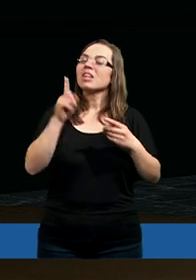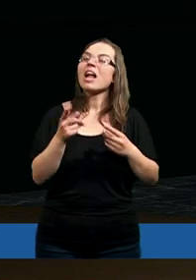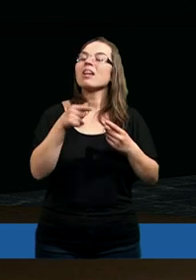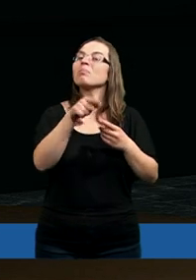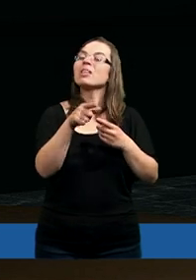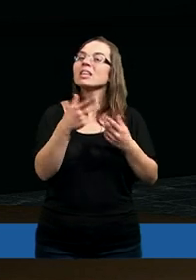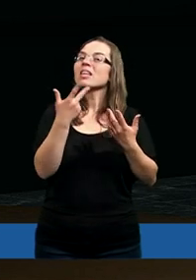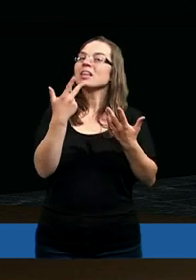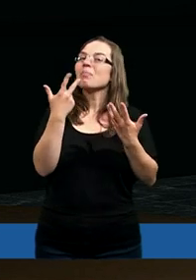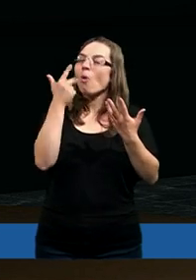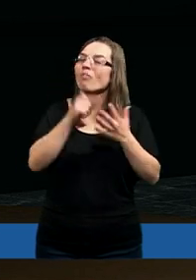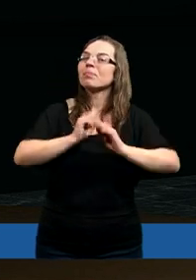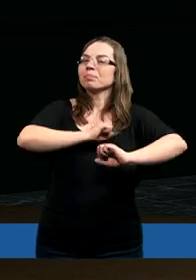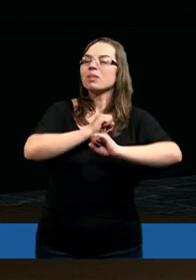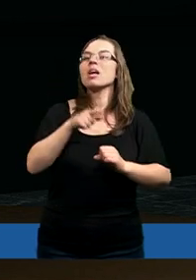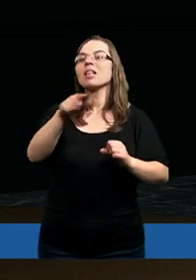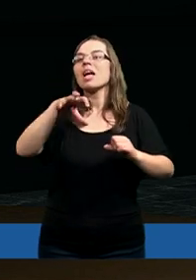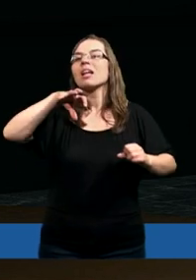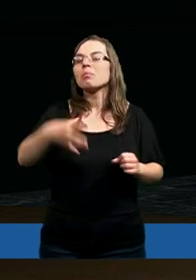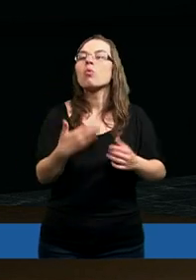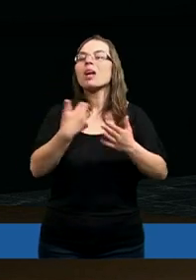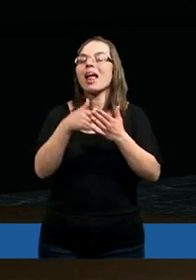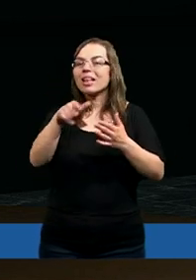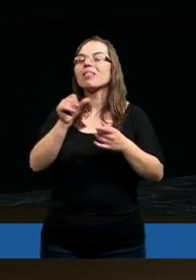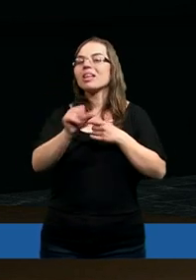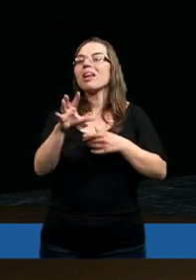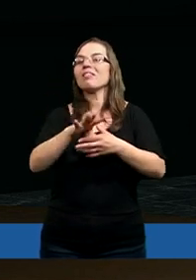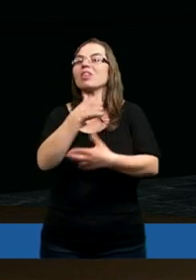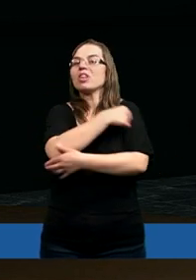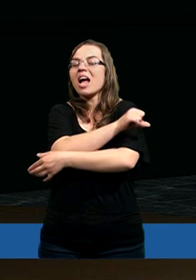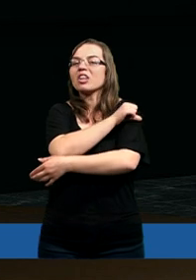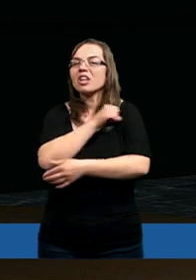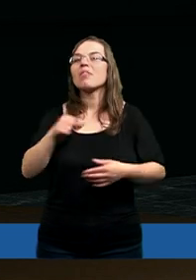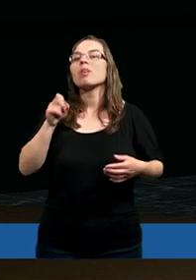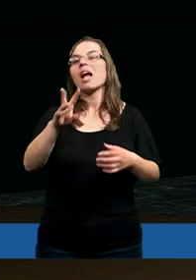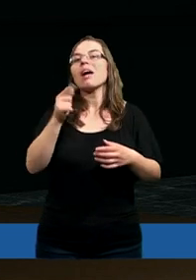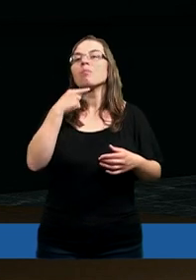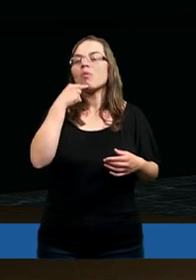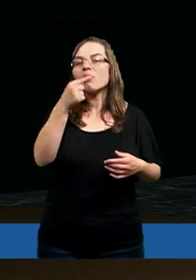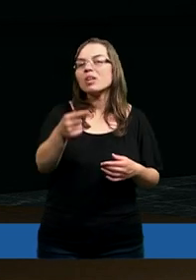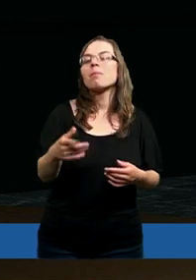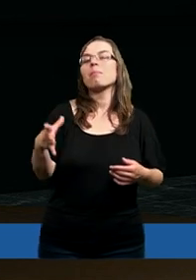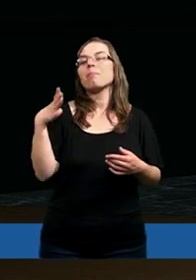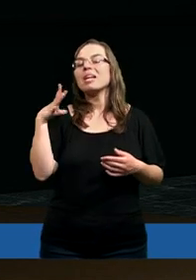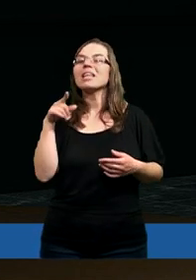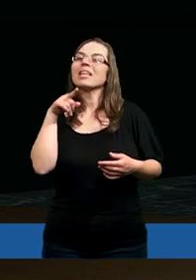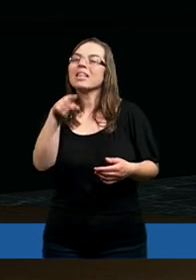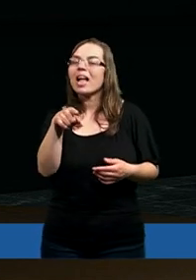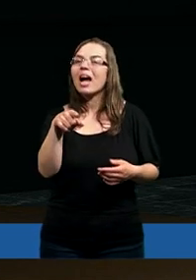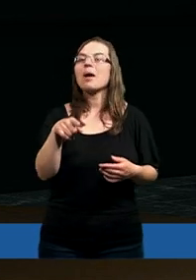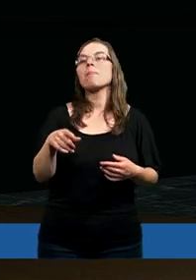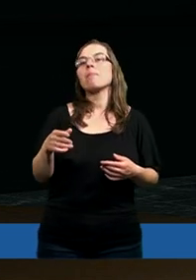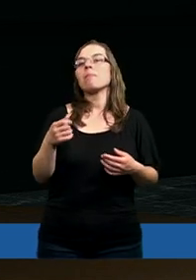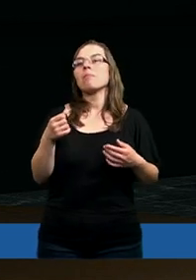nauczycieli. I dlatego ten zbór wczesnochrześcijański, jak już powiedziałem, byli tam